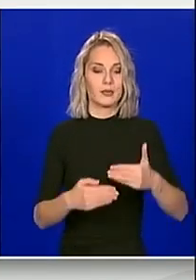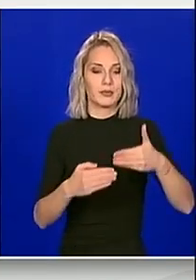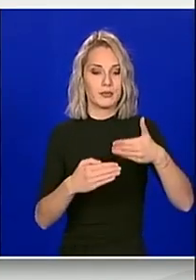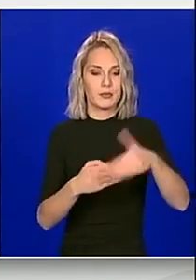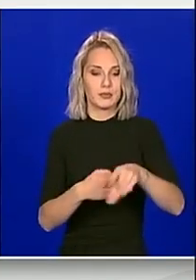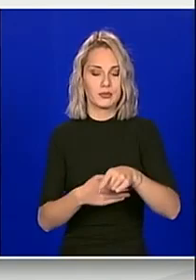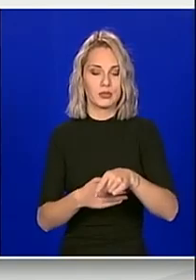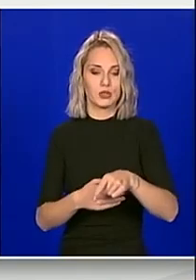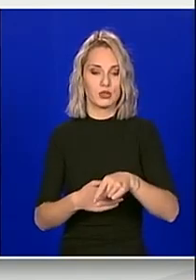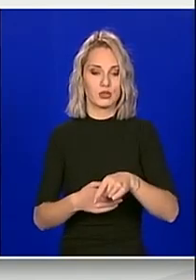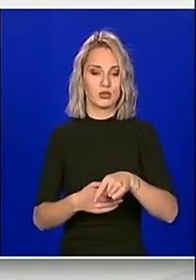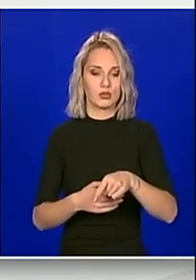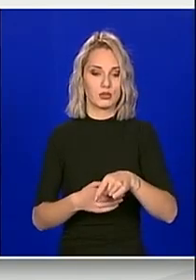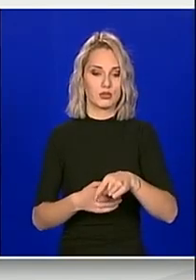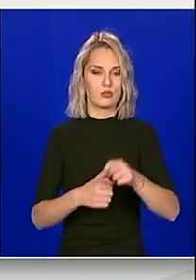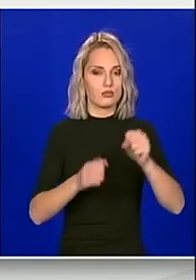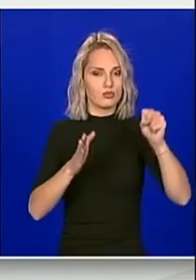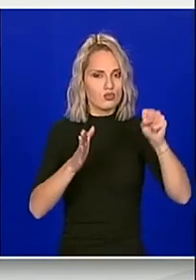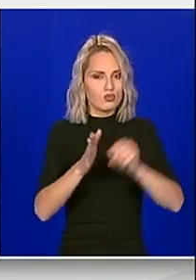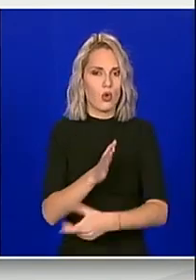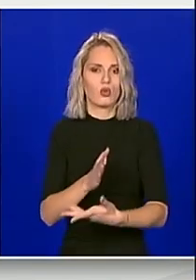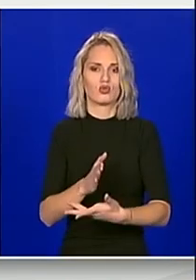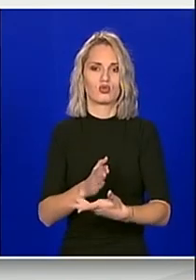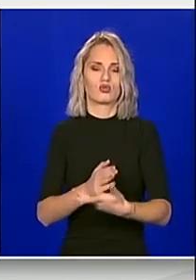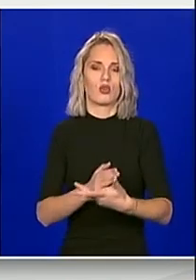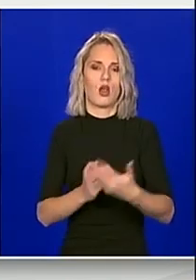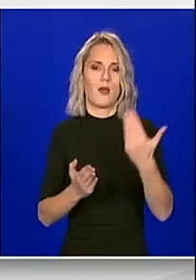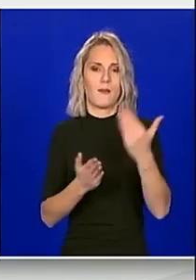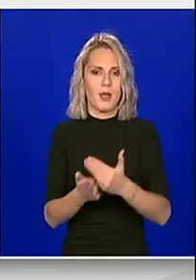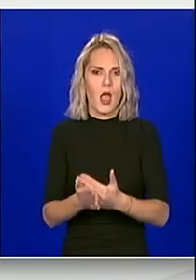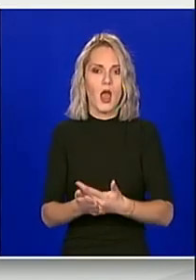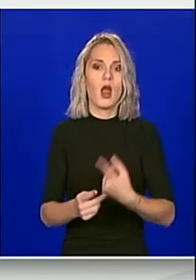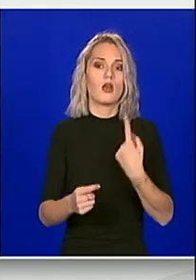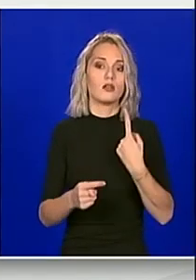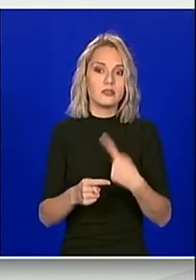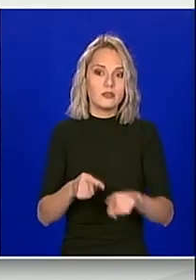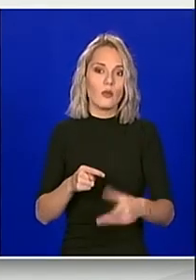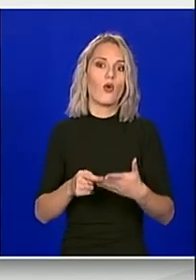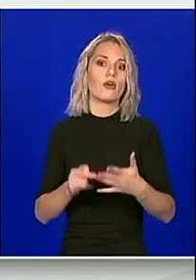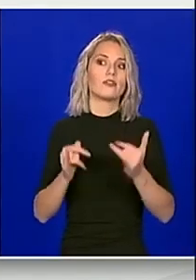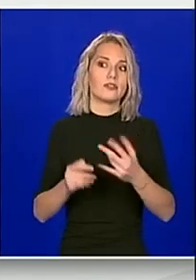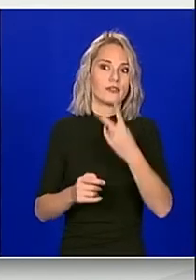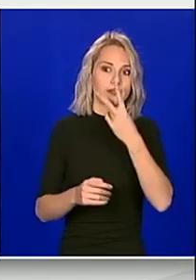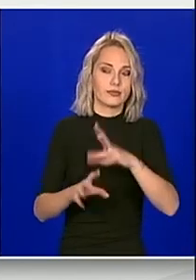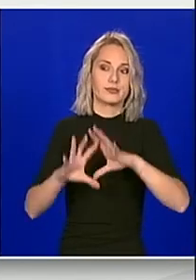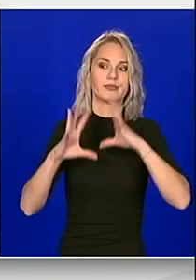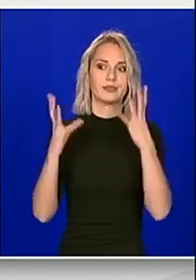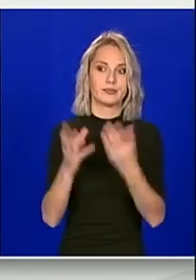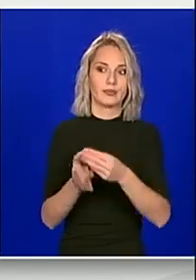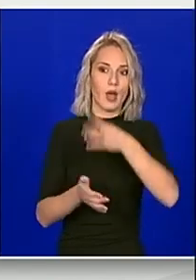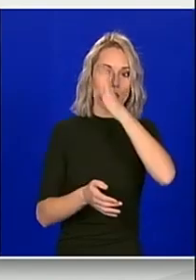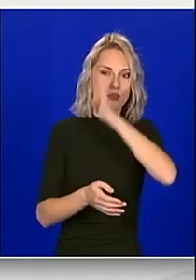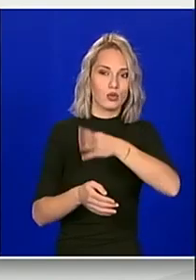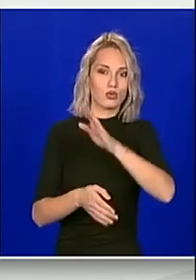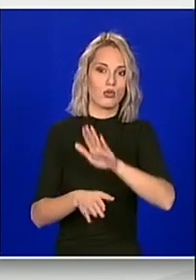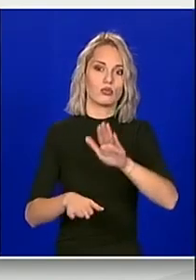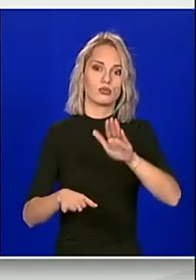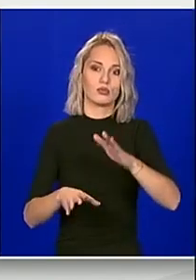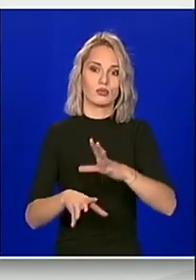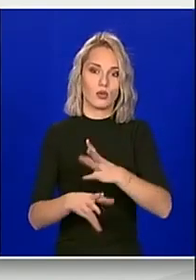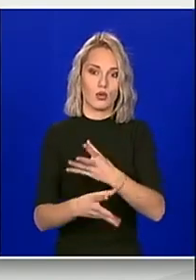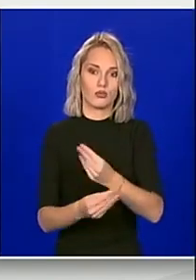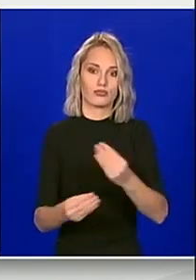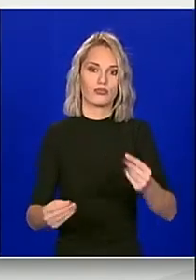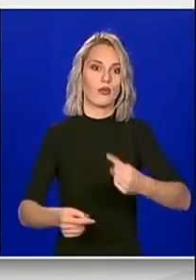striknim mjerama. S obzirom da smo svi skupa procijenili da je već toliko toga